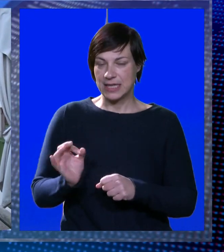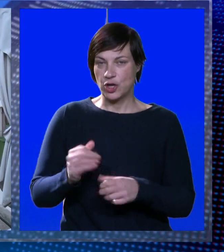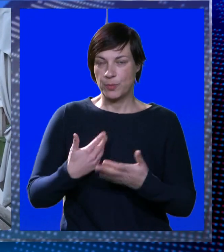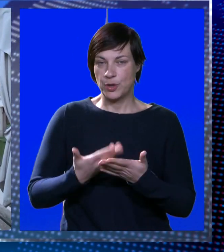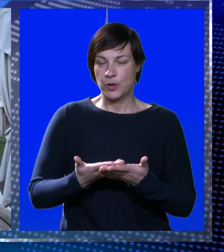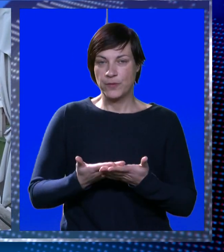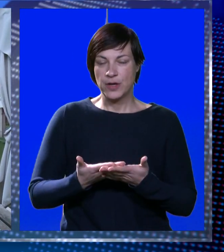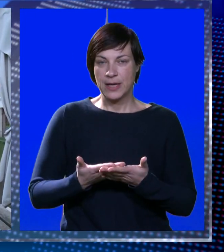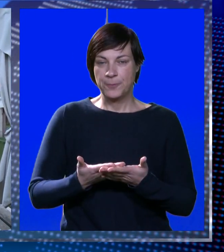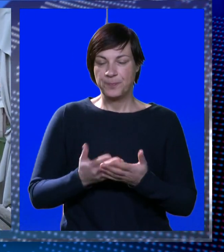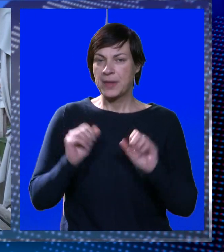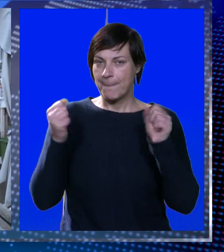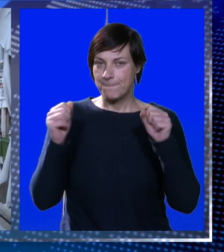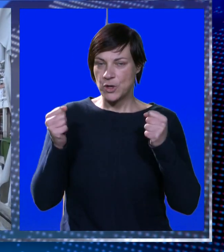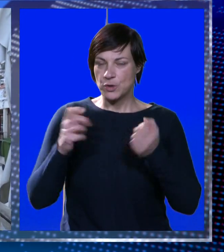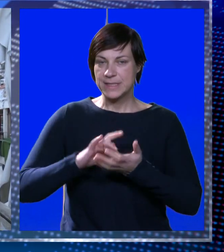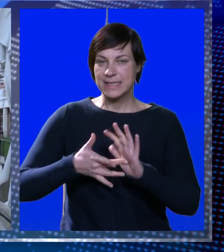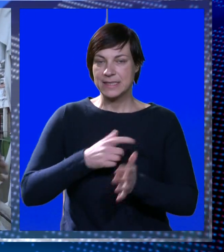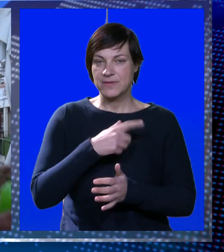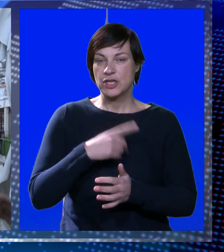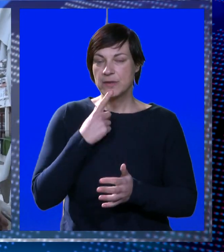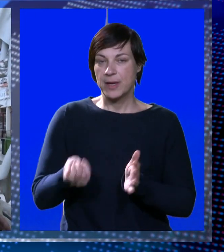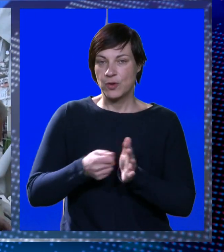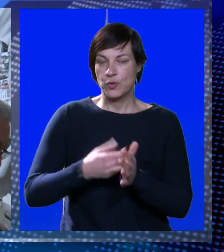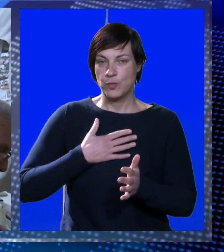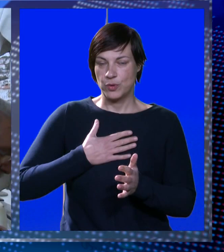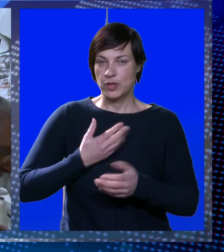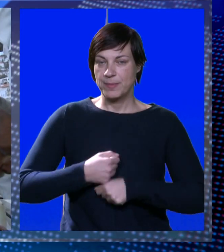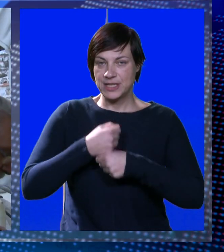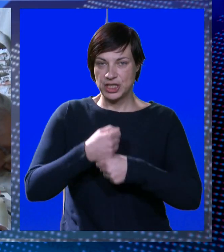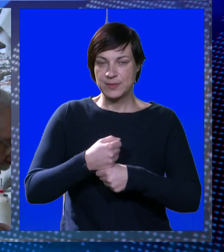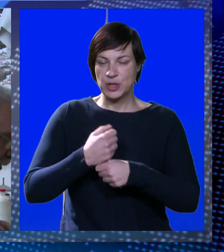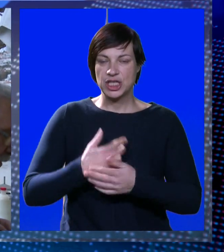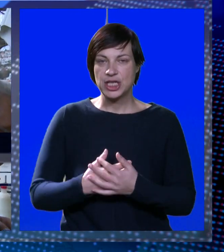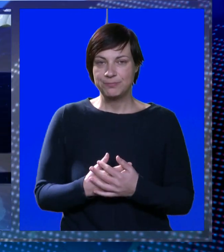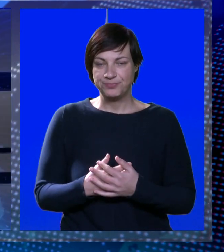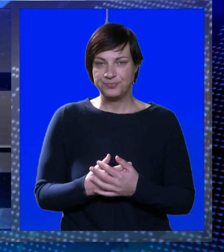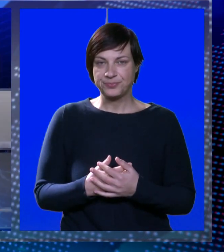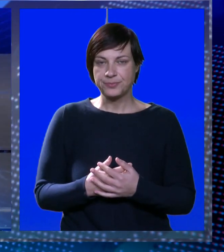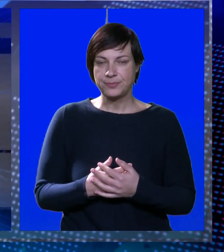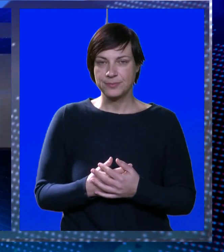dobrobit ovoga, da ovo prosvjed i svi ljudi koji kupuju kod mene, oni će nas podržati.